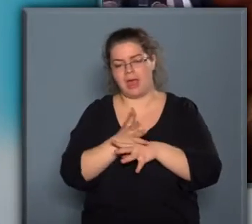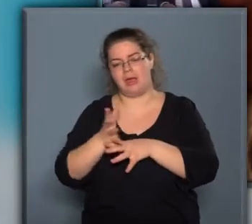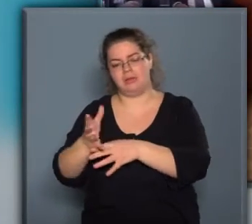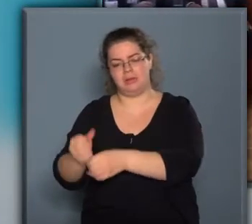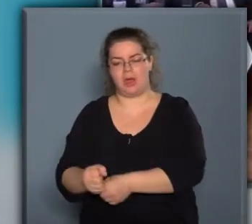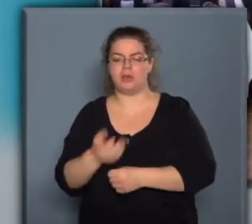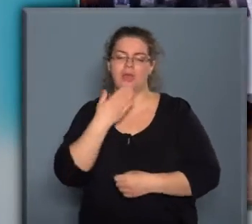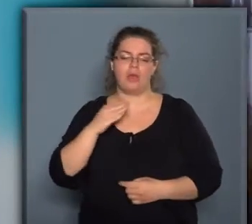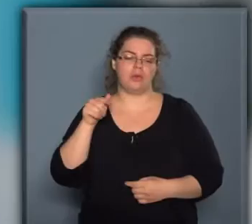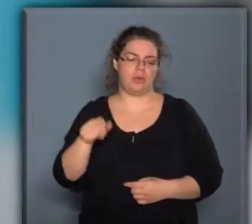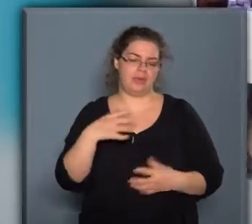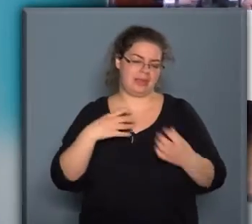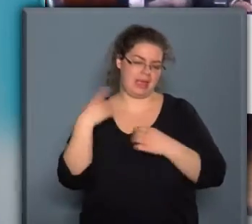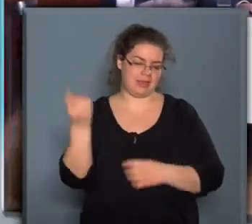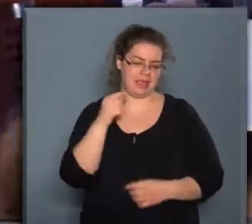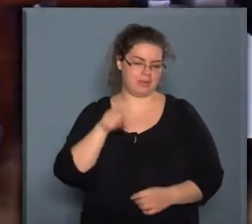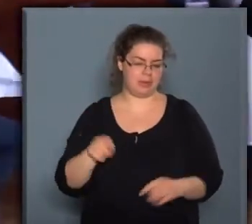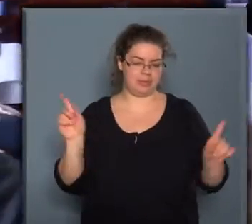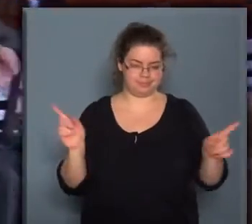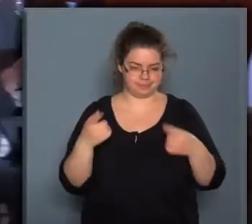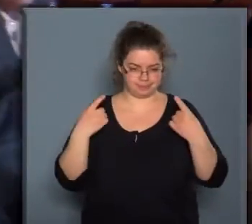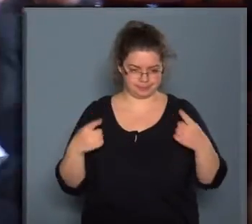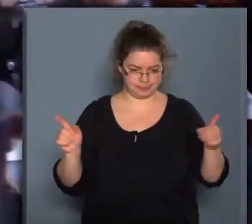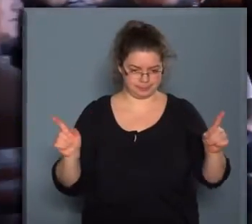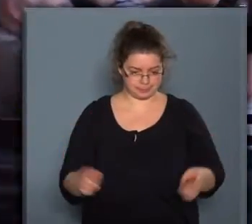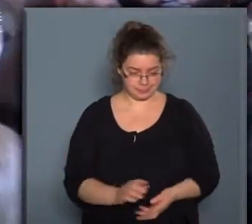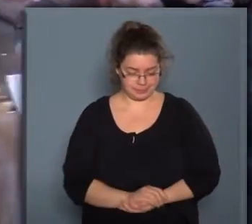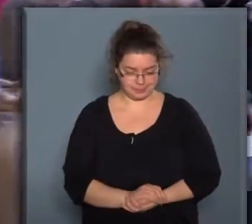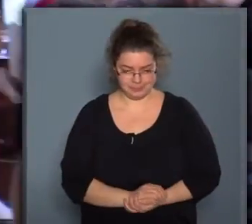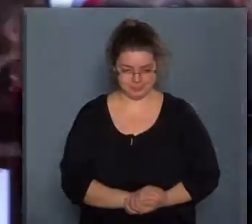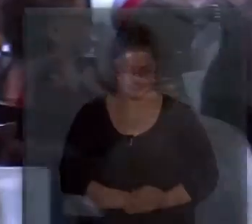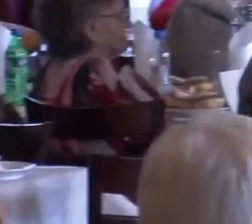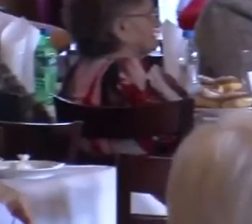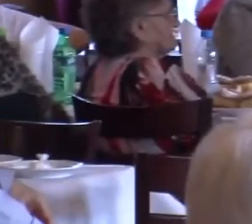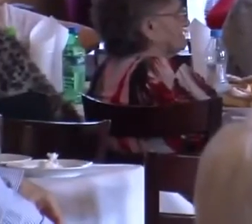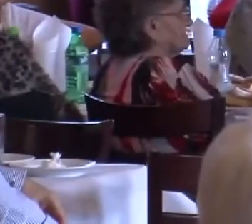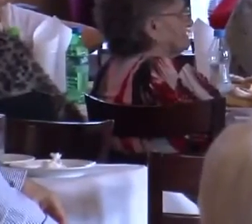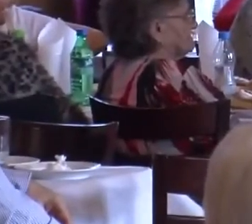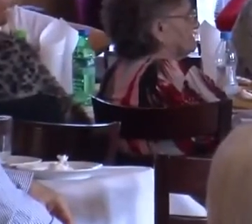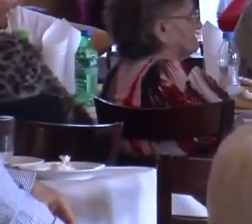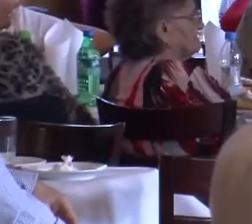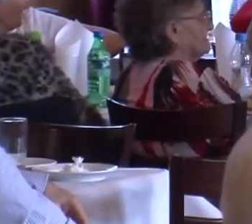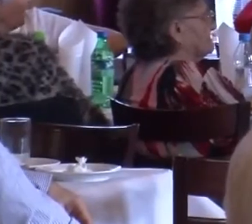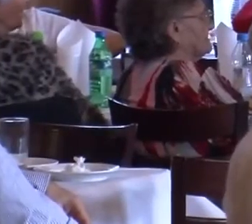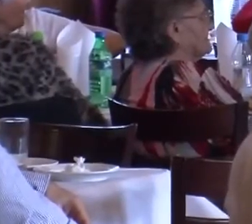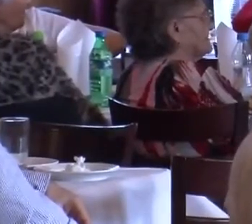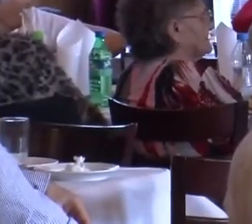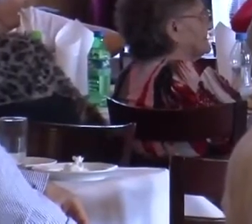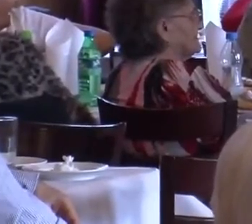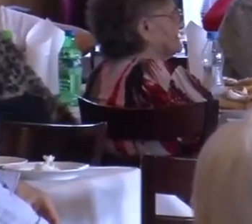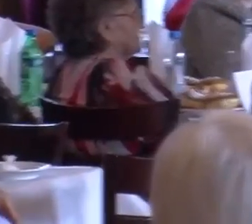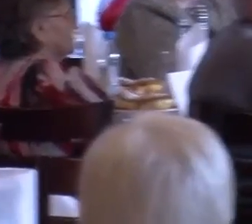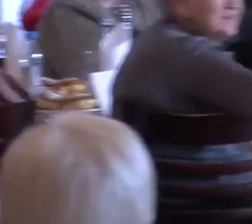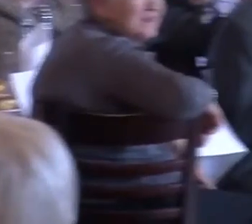közzi színház termében. Van szerelmesen hallomás, mint egy számirány, semmi